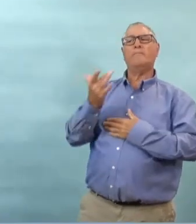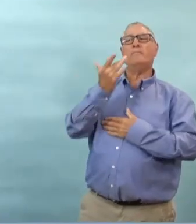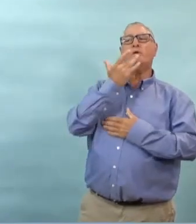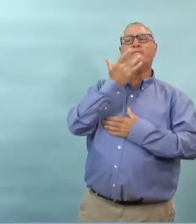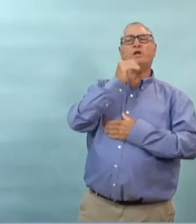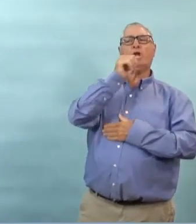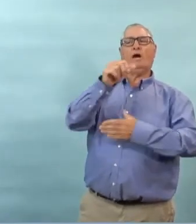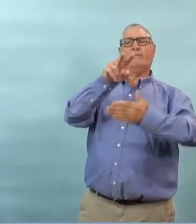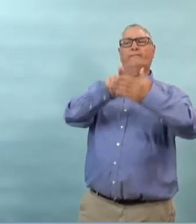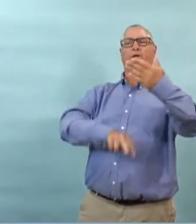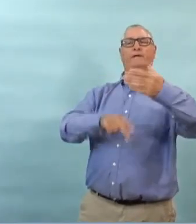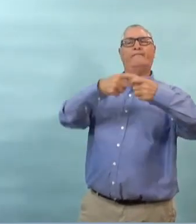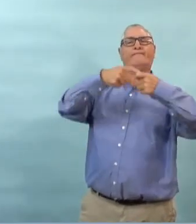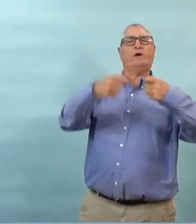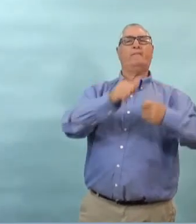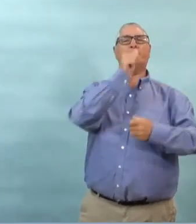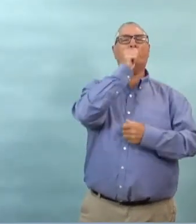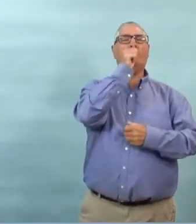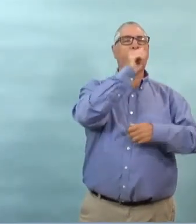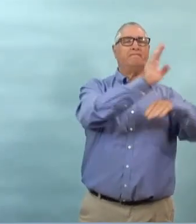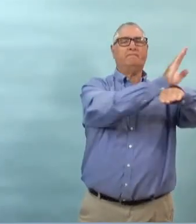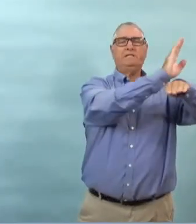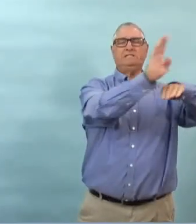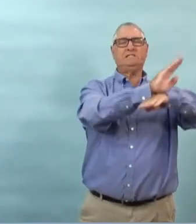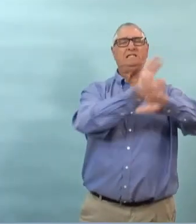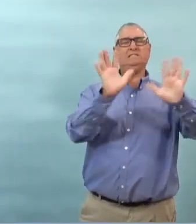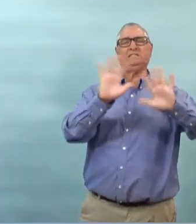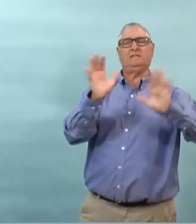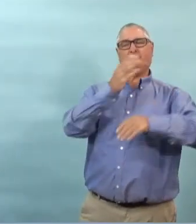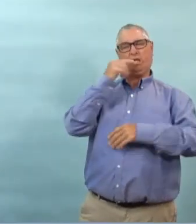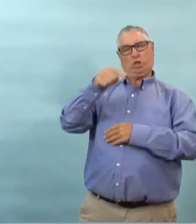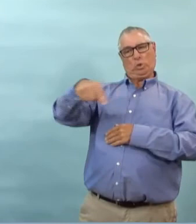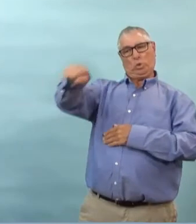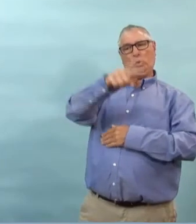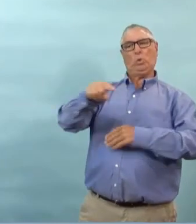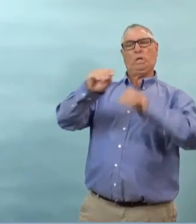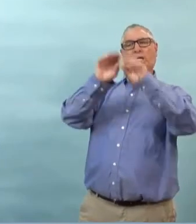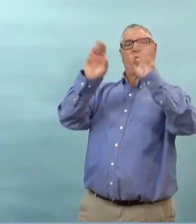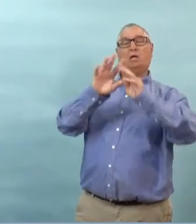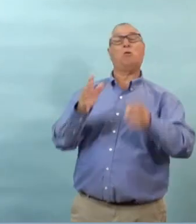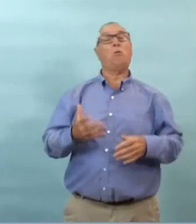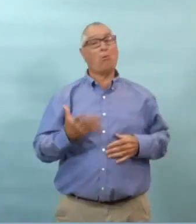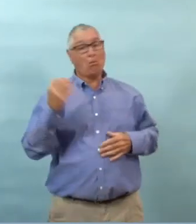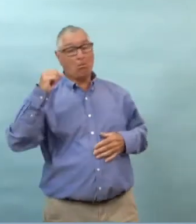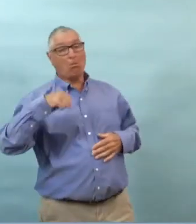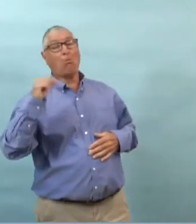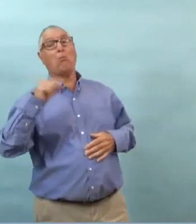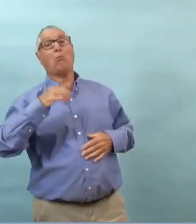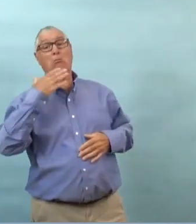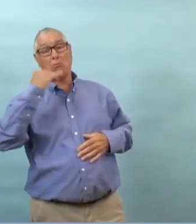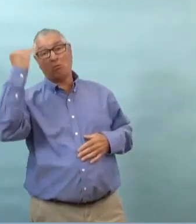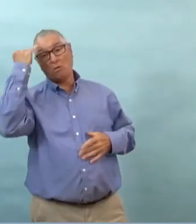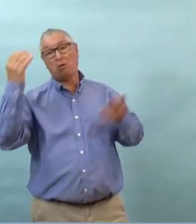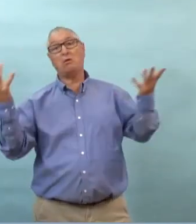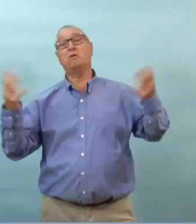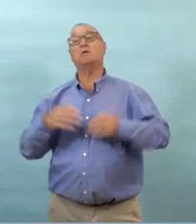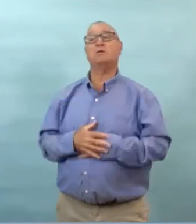bon c'est un commentaire qui me paraît juste j'ai une question